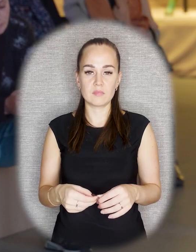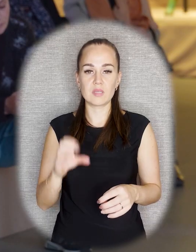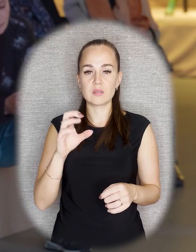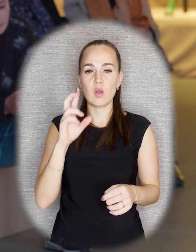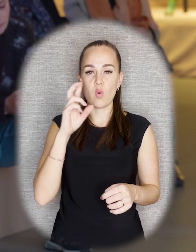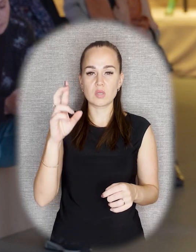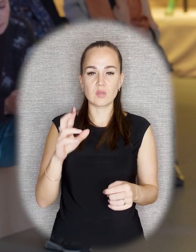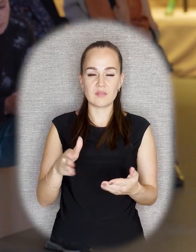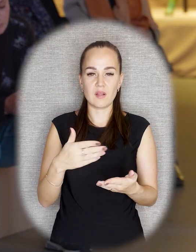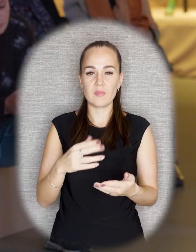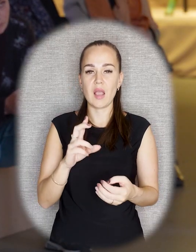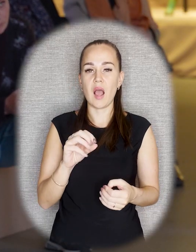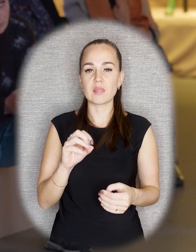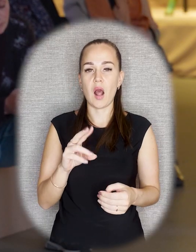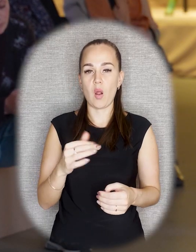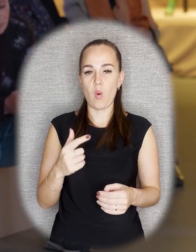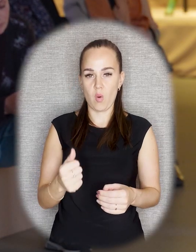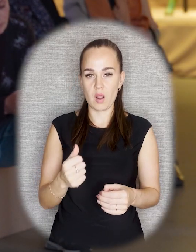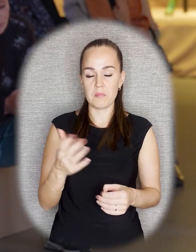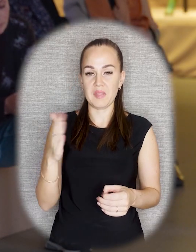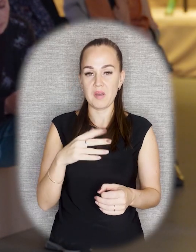данные, а дальше мы рассмотрим его подробнее.